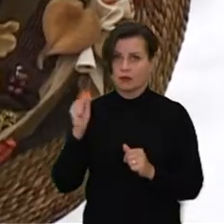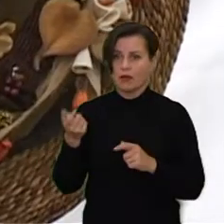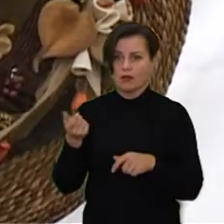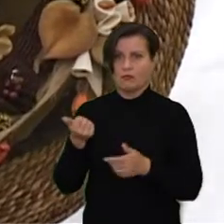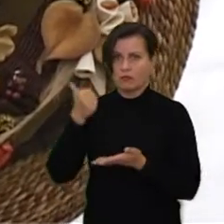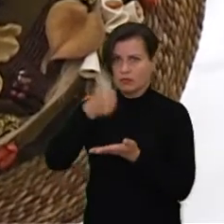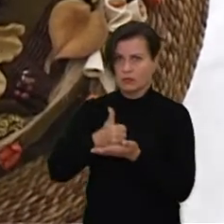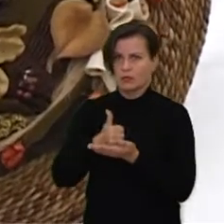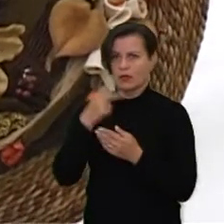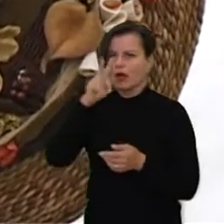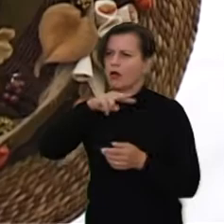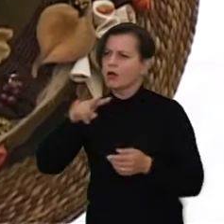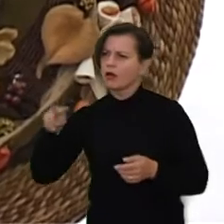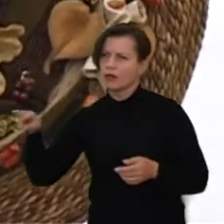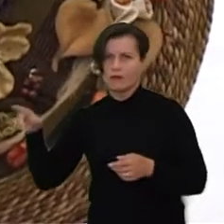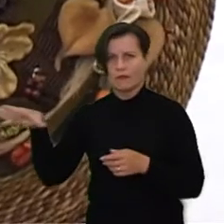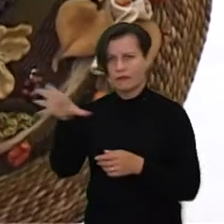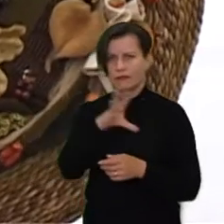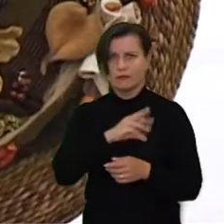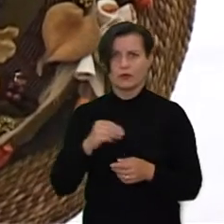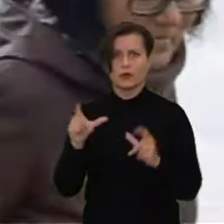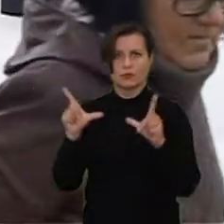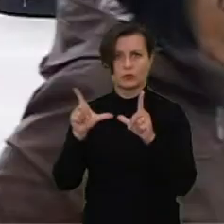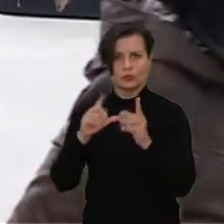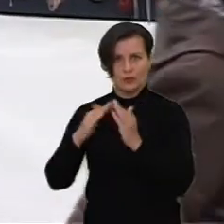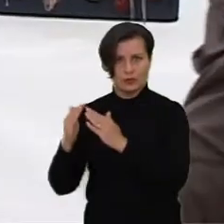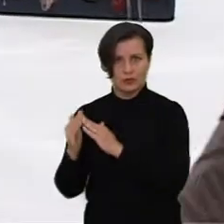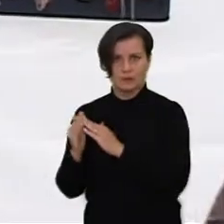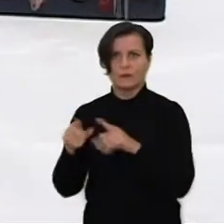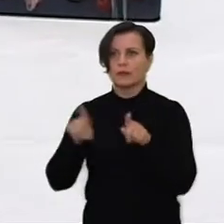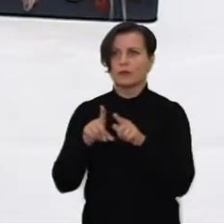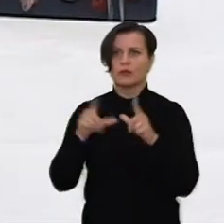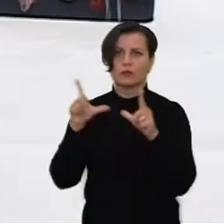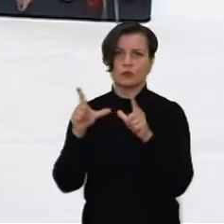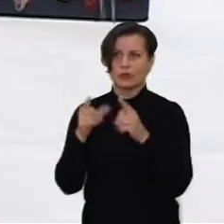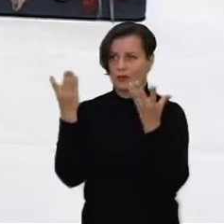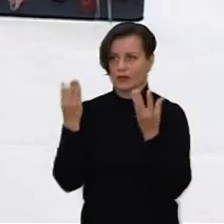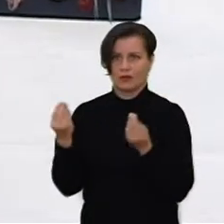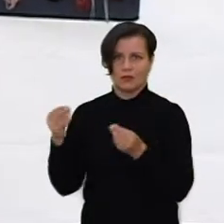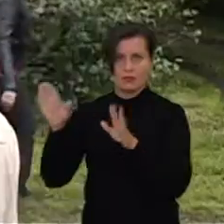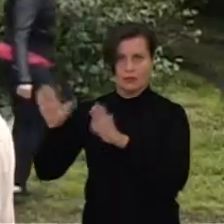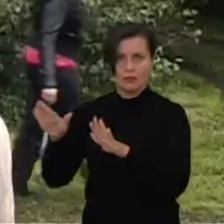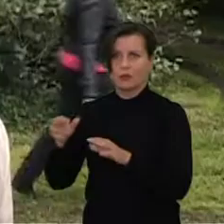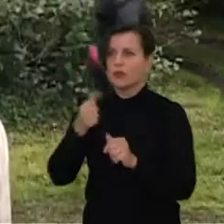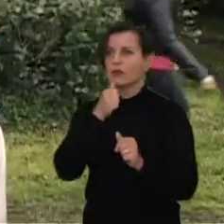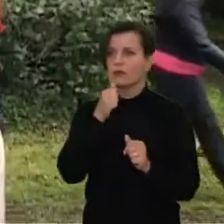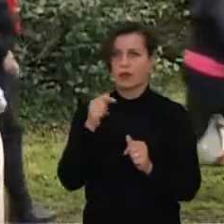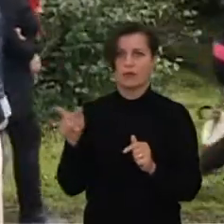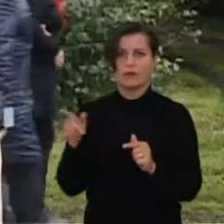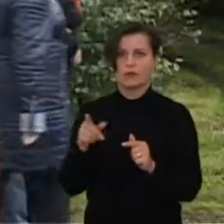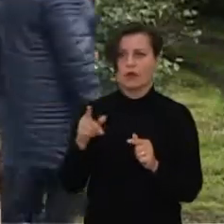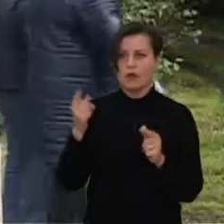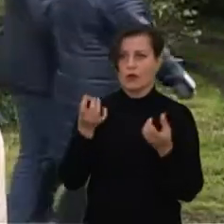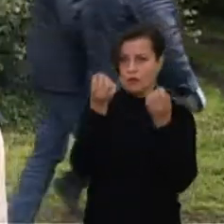pirmininkė aprodė visą. Ūkmergę, pabūvojame Ūkmergės dienuose, o tokio neformalioji aplinkoj, kaip